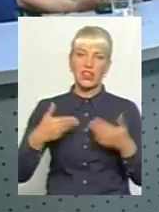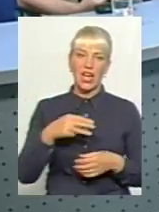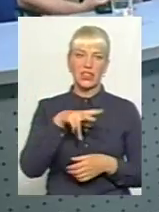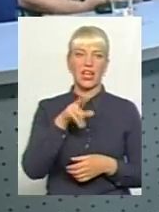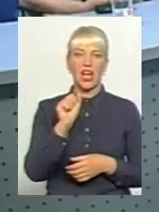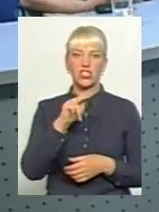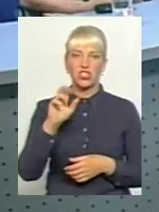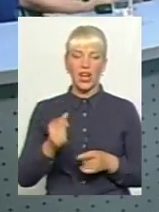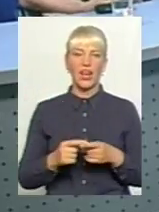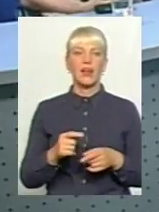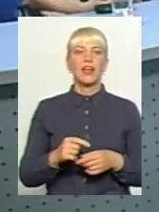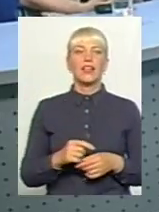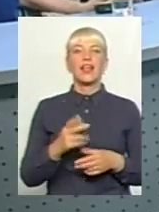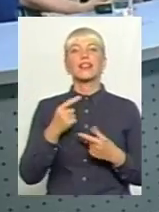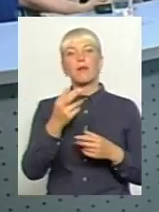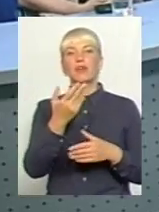чадна, ми ще побачилися.